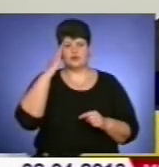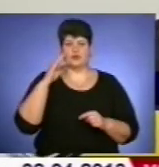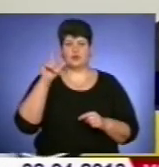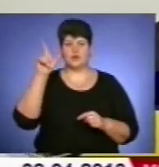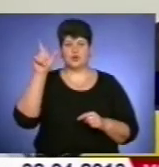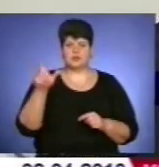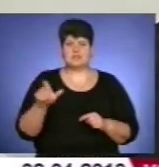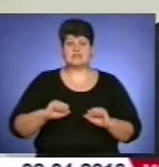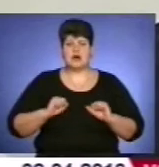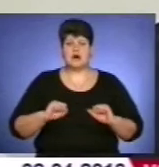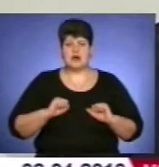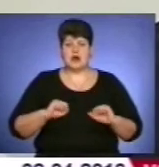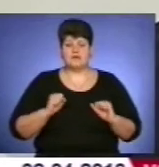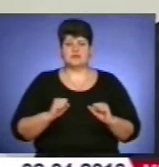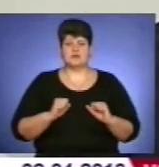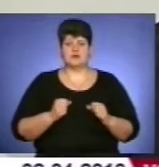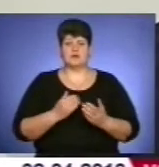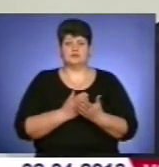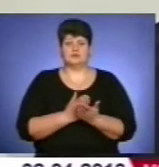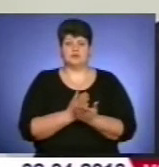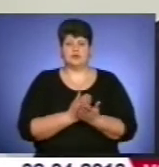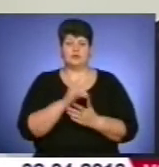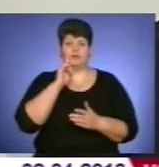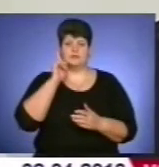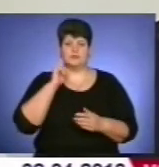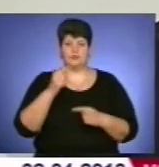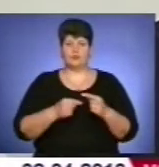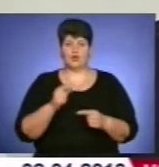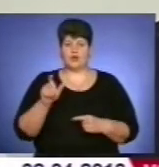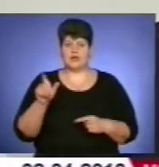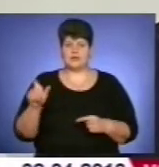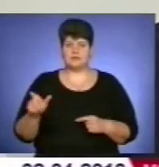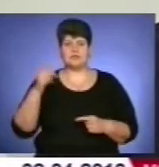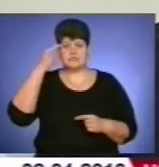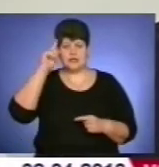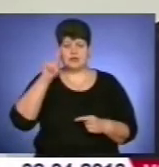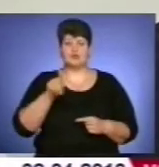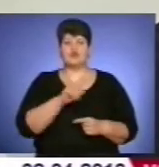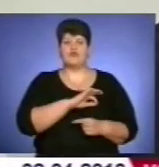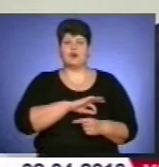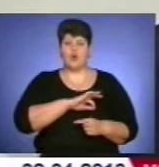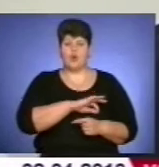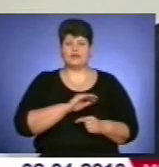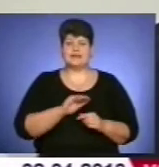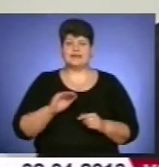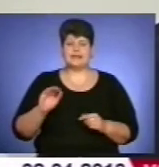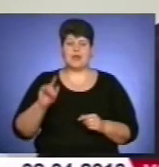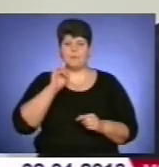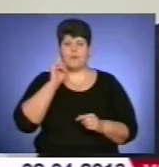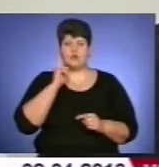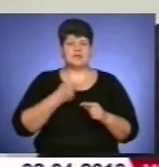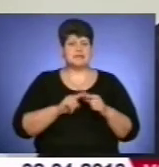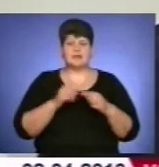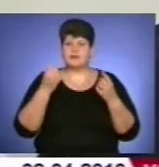прислужитися головно молодому поколінню. Ми знаємо всі, що виховувати дітей, молодь – це не є дуже